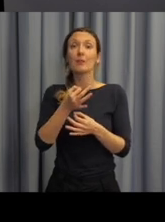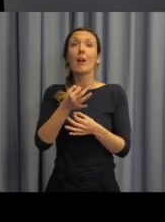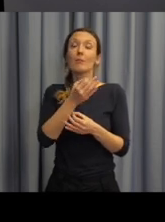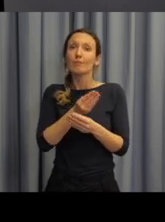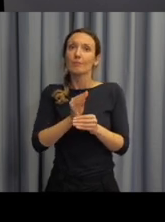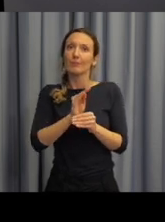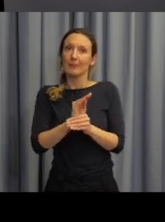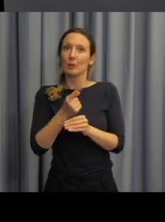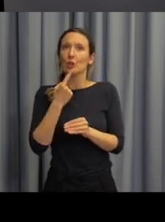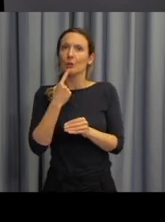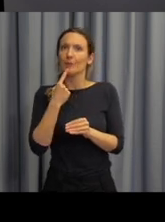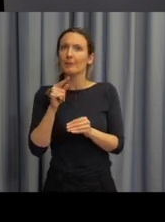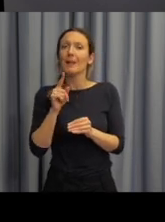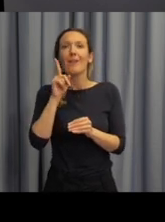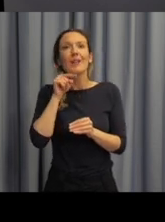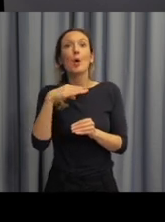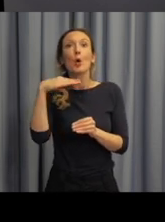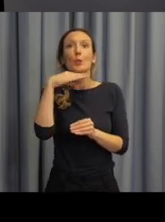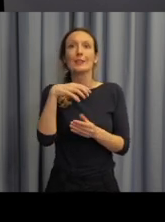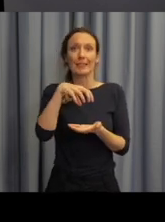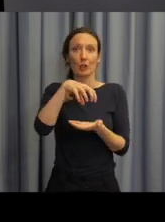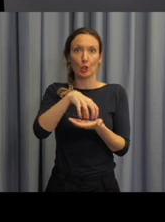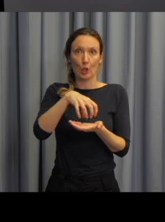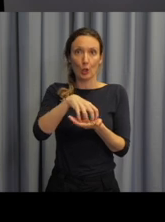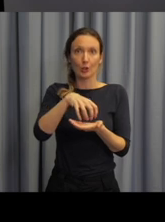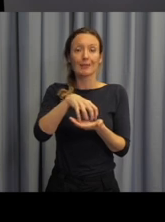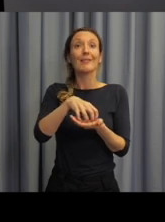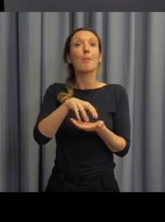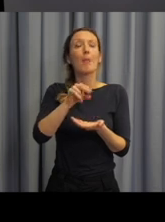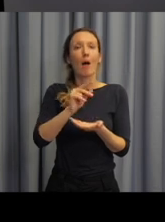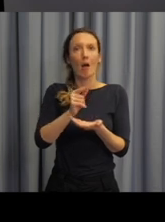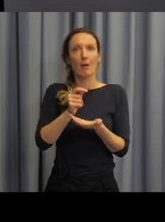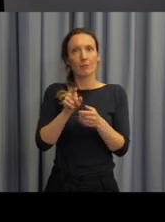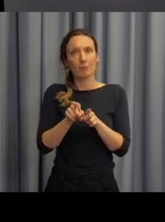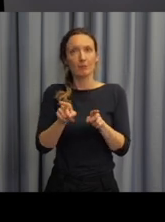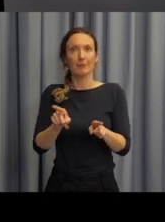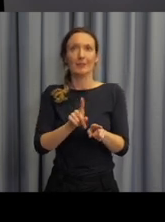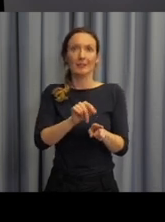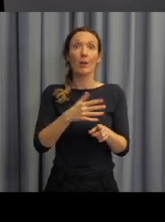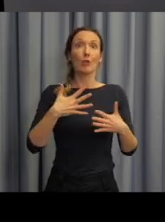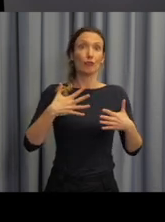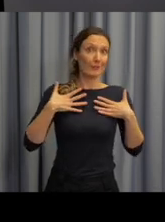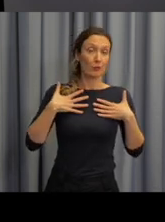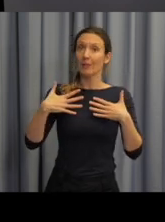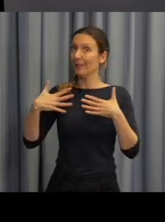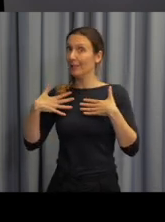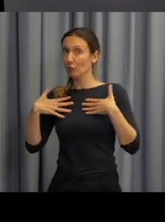máme, rozlišujeme ještě podstatná jména rodu životného a neživotného.